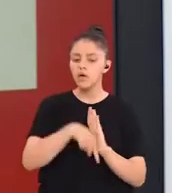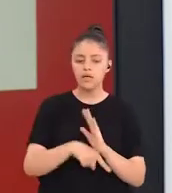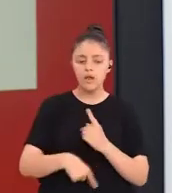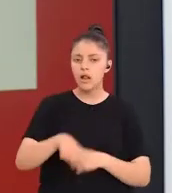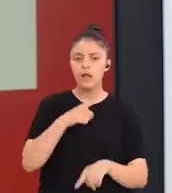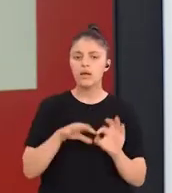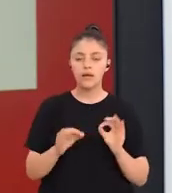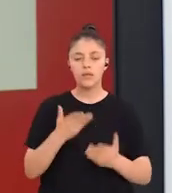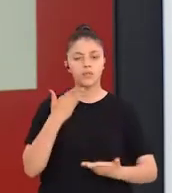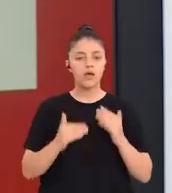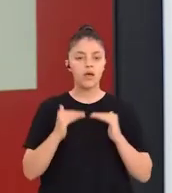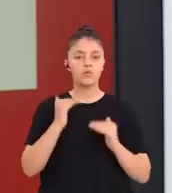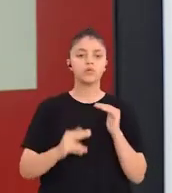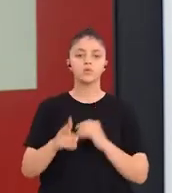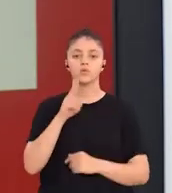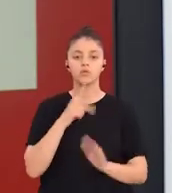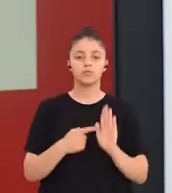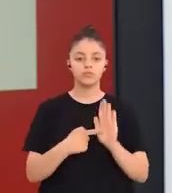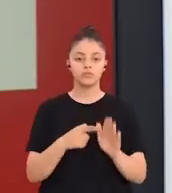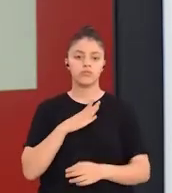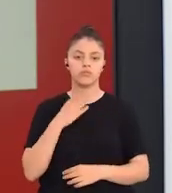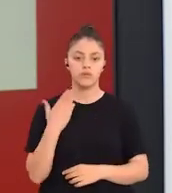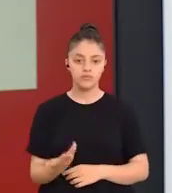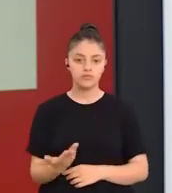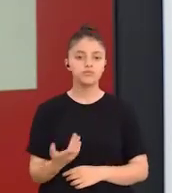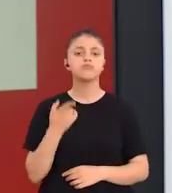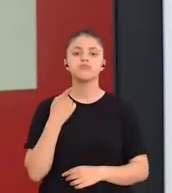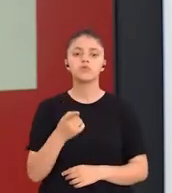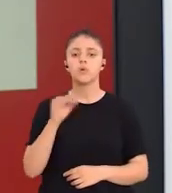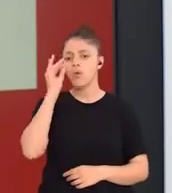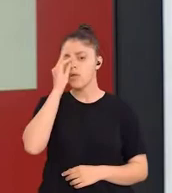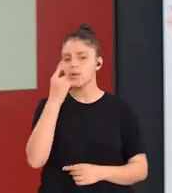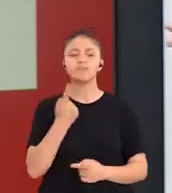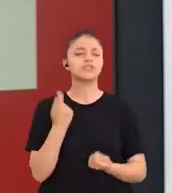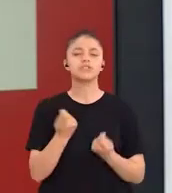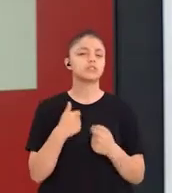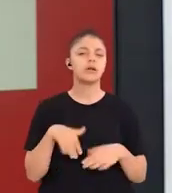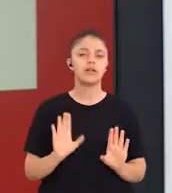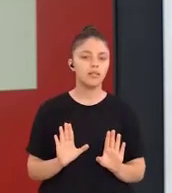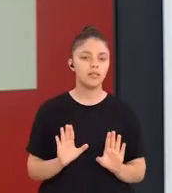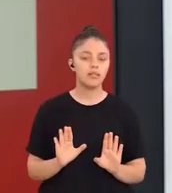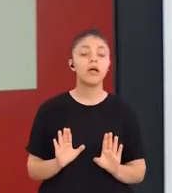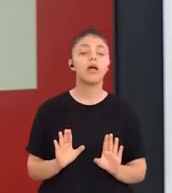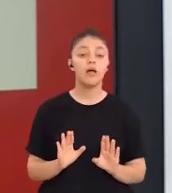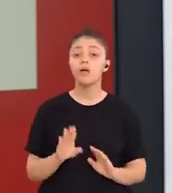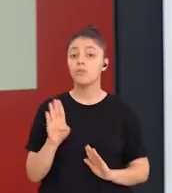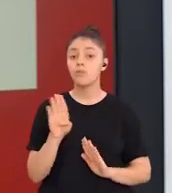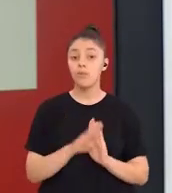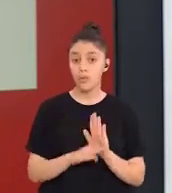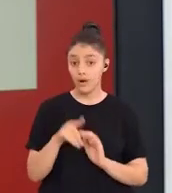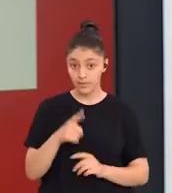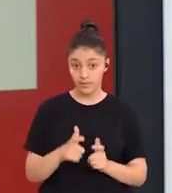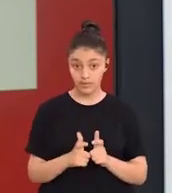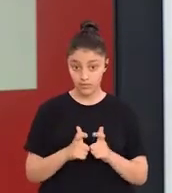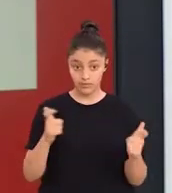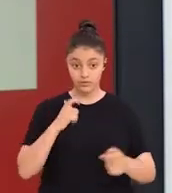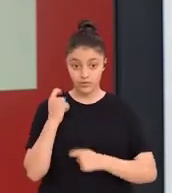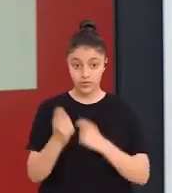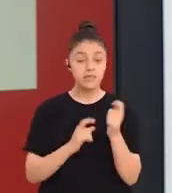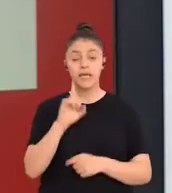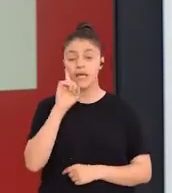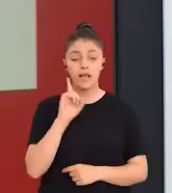kaynaklarını ve değerlendirmeleri yansıtmalıdır. Bu kolay bir iş değildir. Bir programın